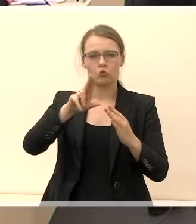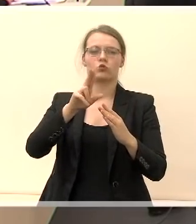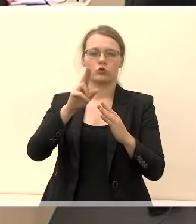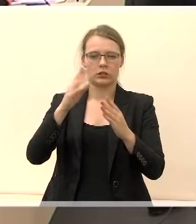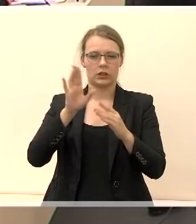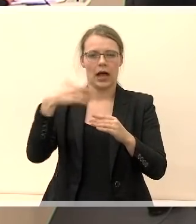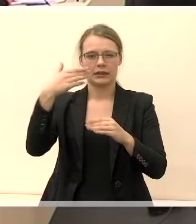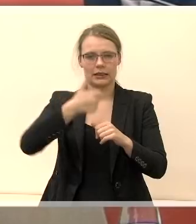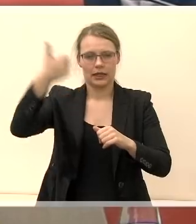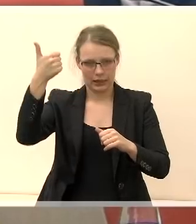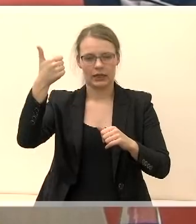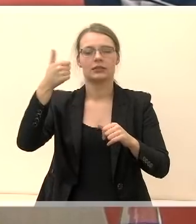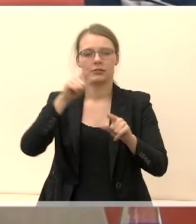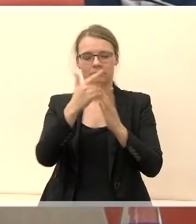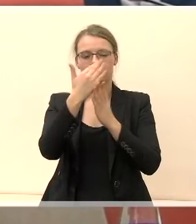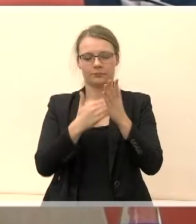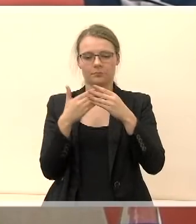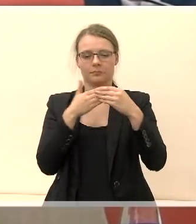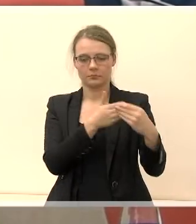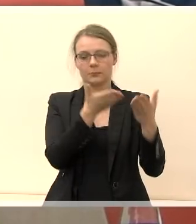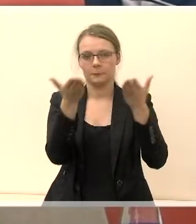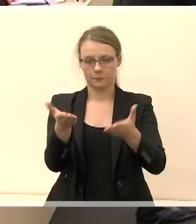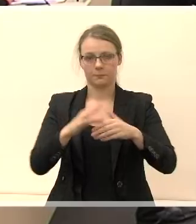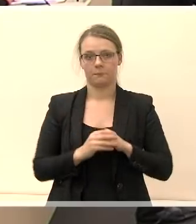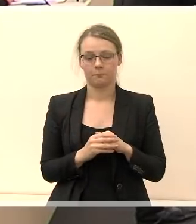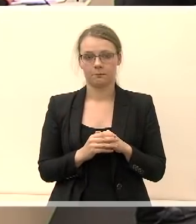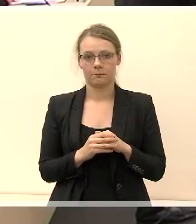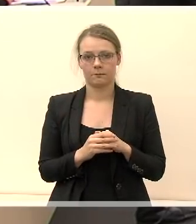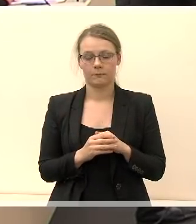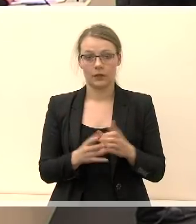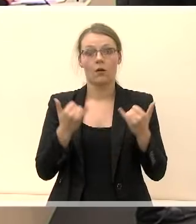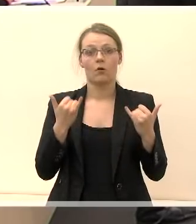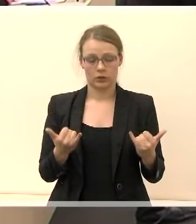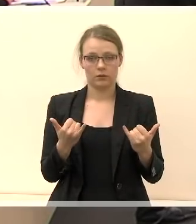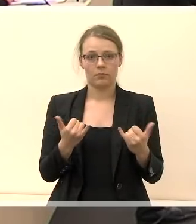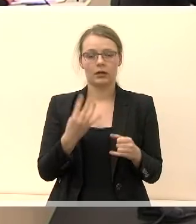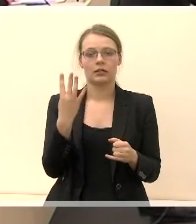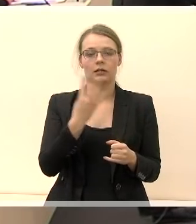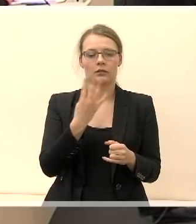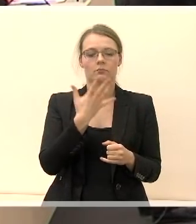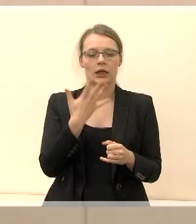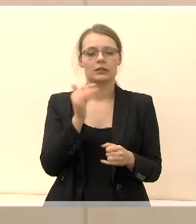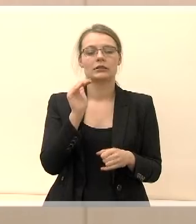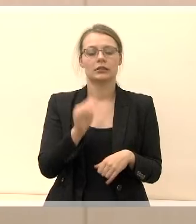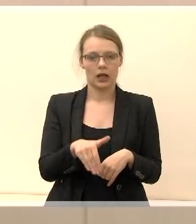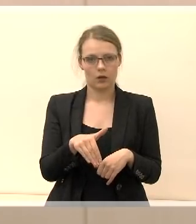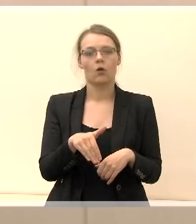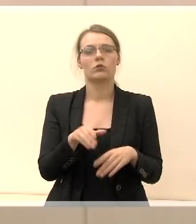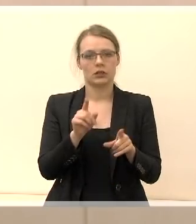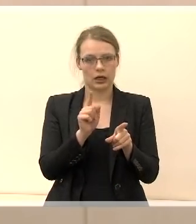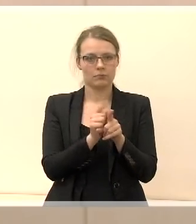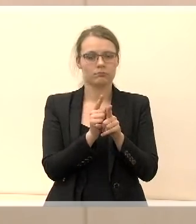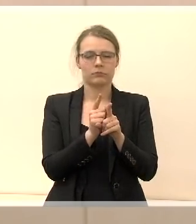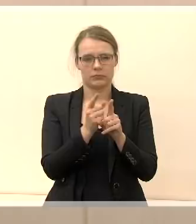ir sąrašo lyderis Algis Žvaliauskas. O dabar, kai priimta gerbėmėji 45 sekundės kiekvienam sąrašui